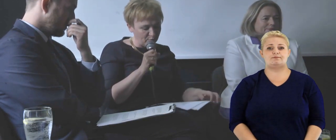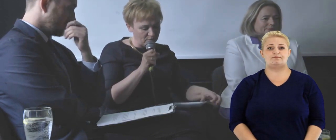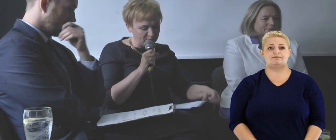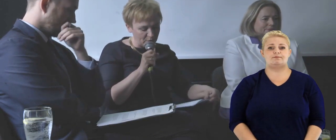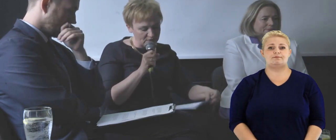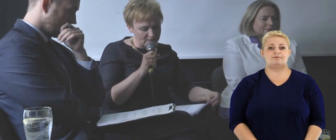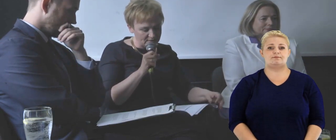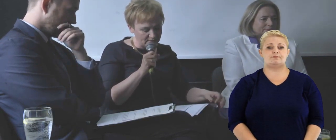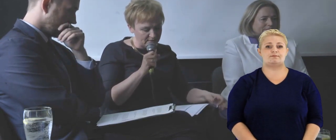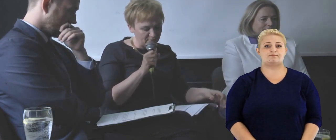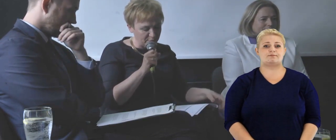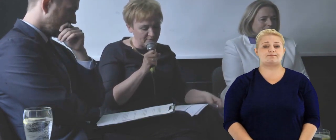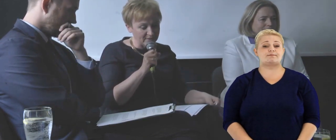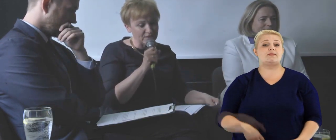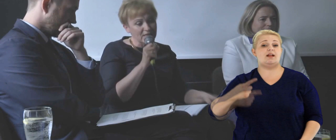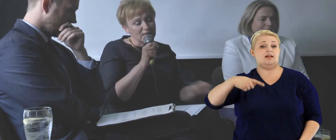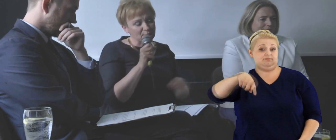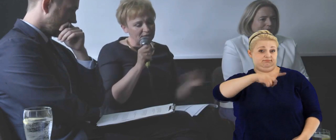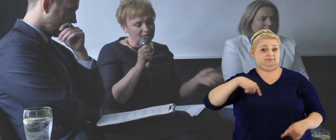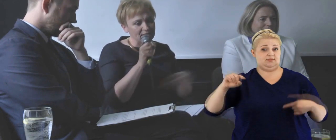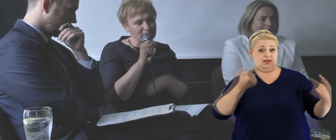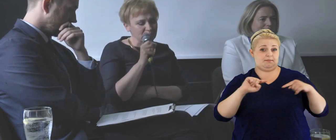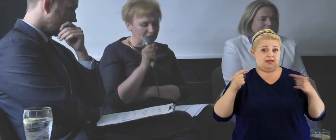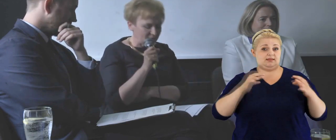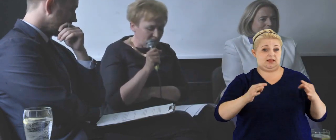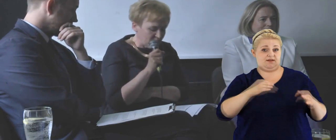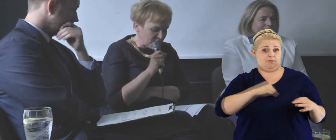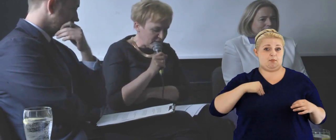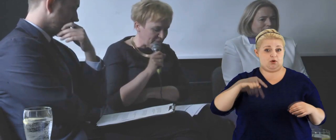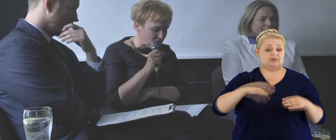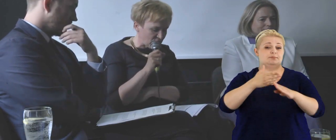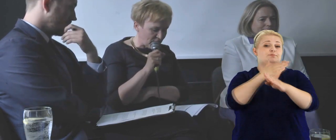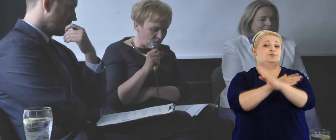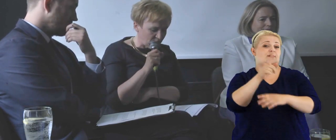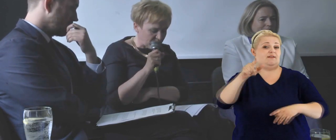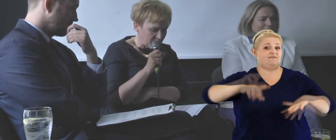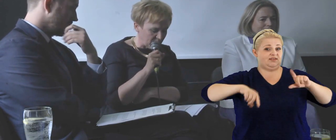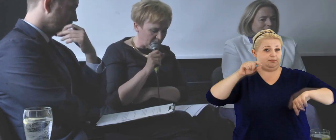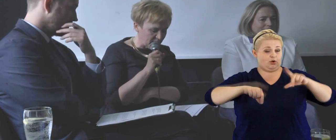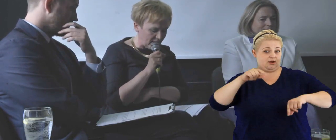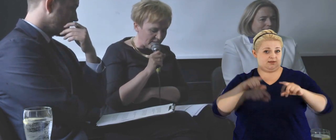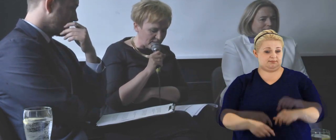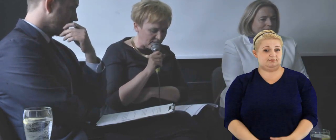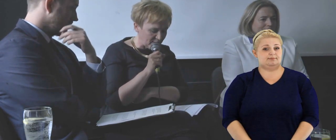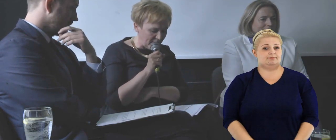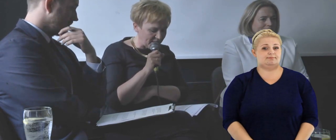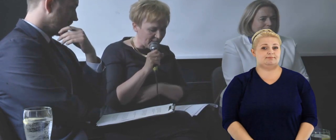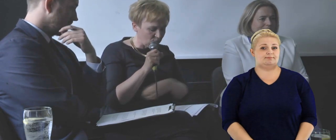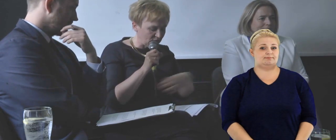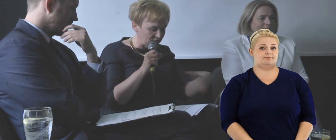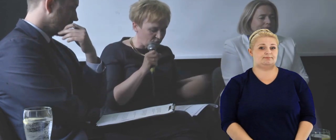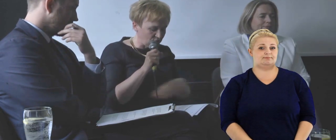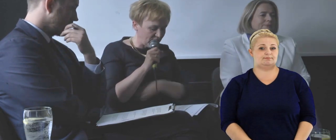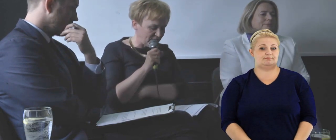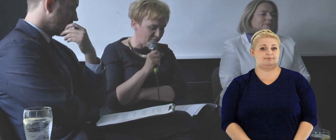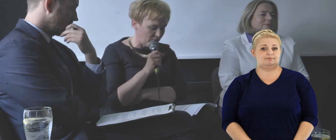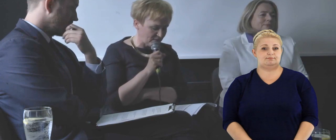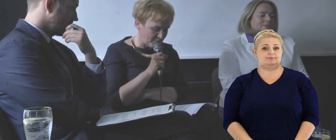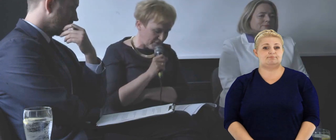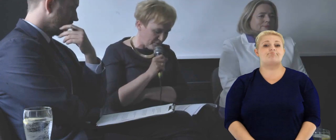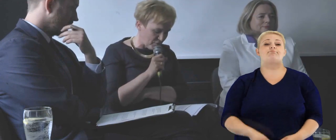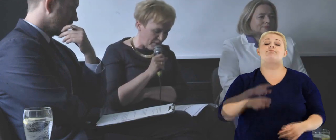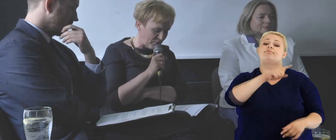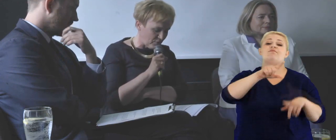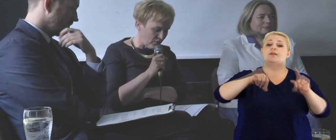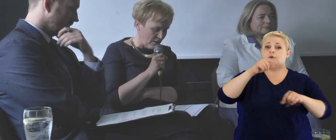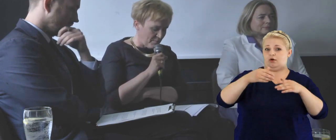móc na ten proces decyzyjny wpływać. Chyba jedna z merytorycznych, właściwie bardzo rzadko ta nasza debata, która się toczy teraz w